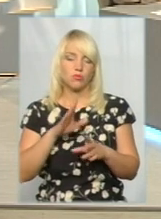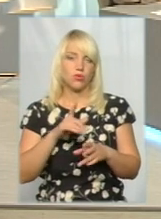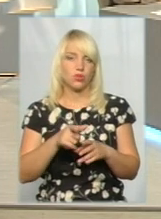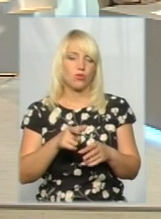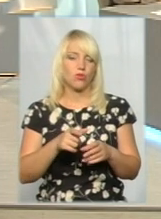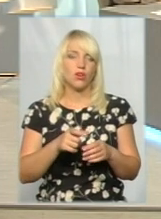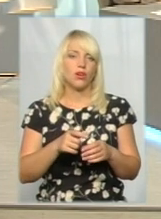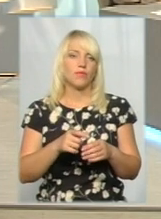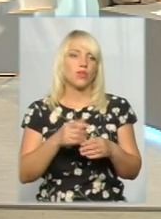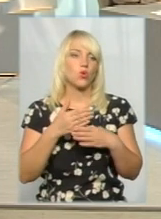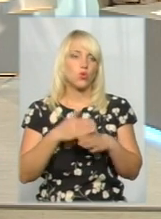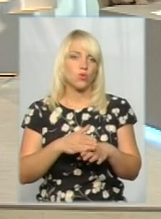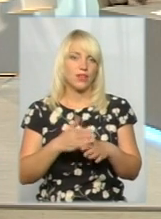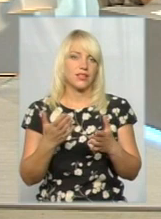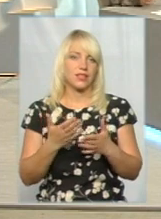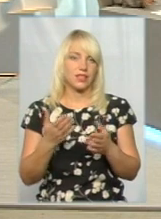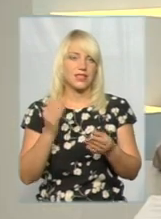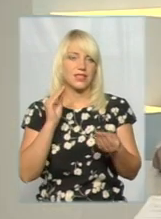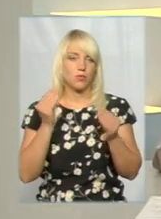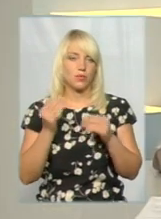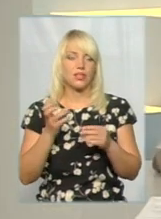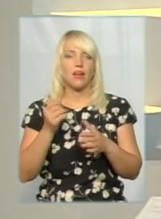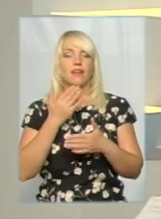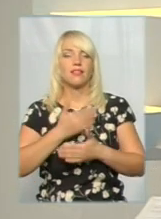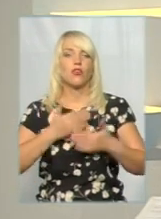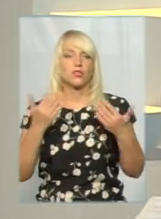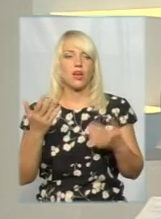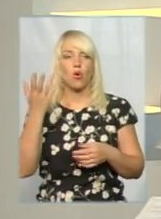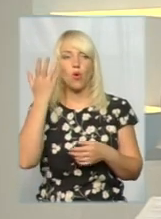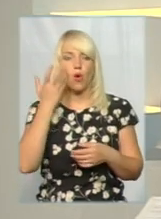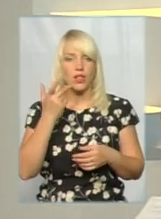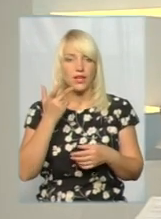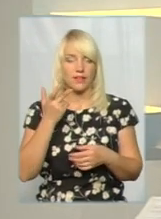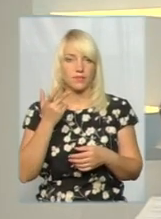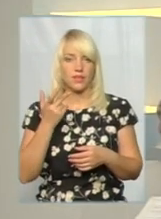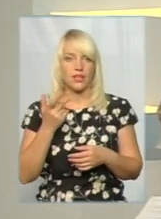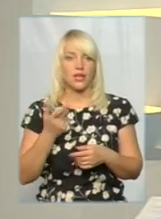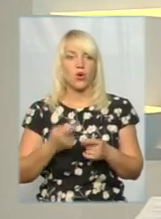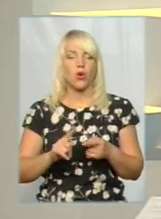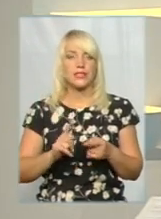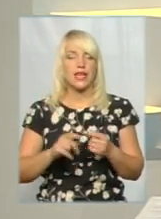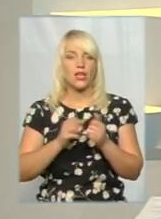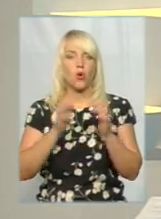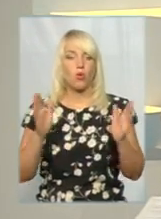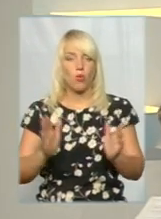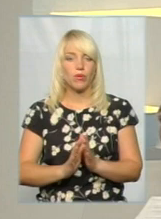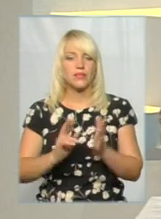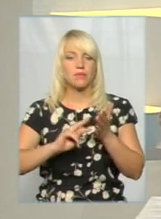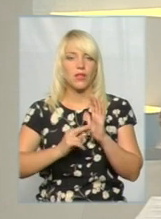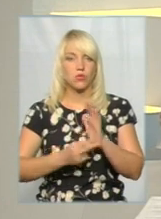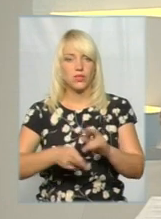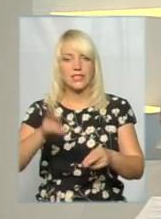руйнувати якийсь стереотип. Ну, і наостанок, коли ж все ж таки оцей комплекс плануєте